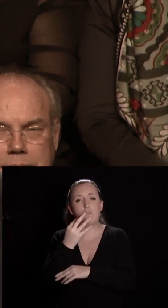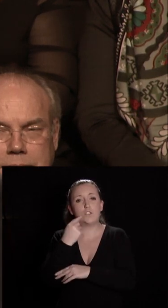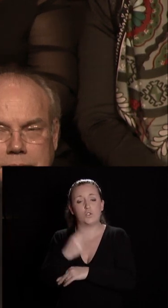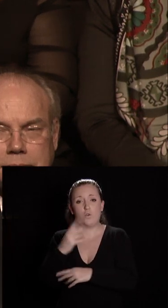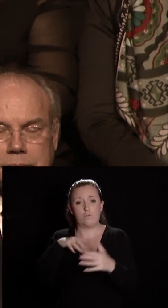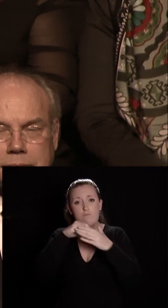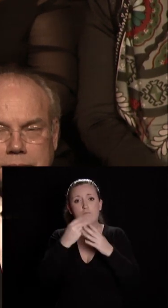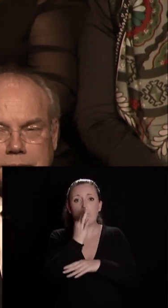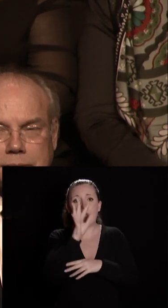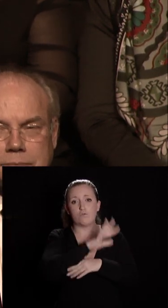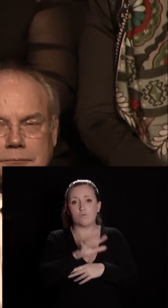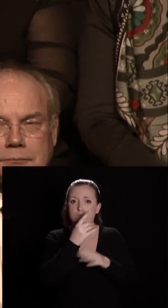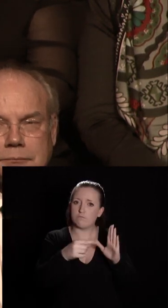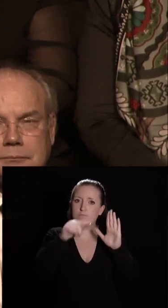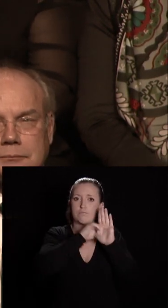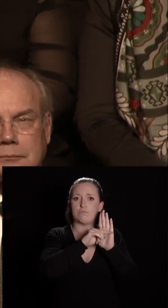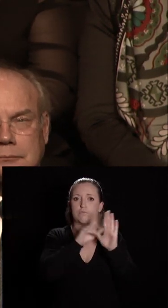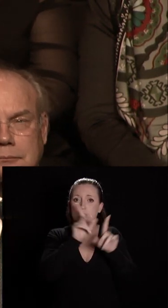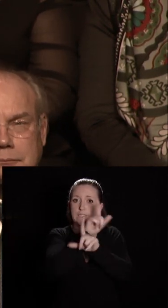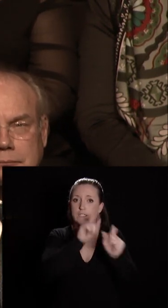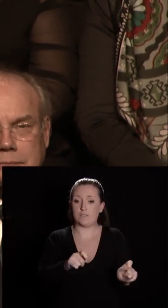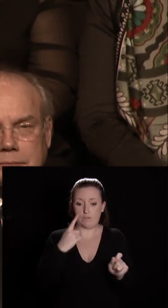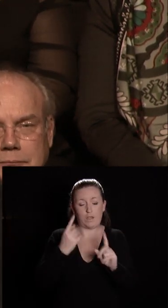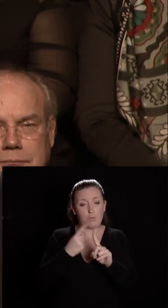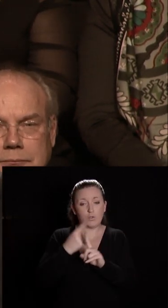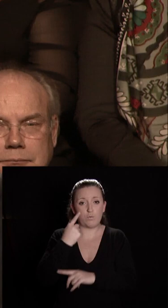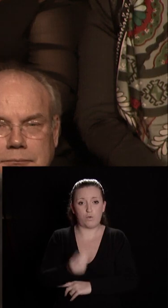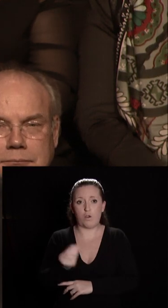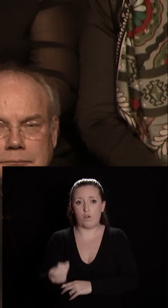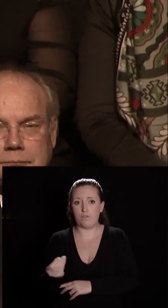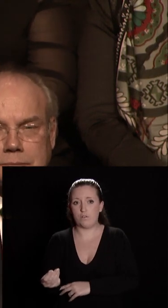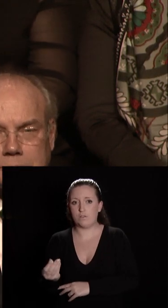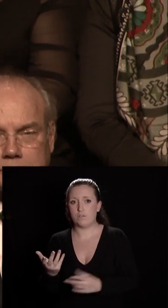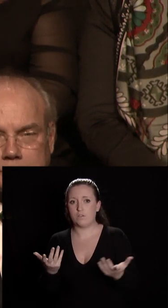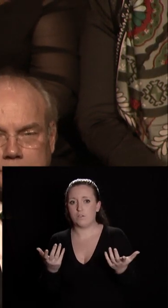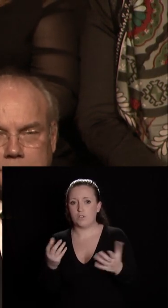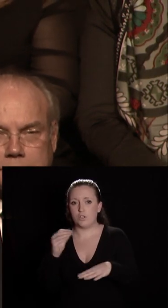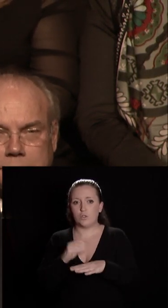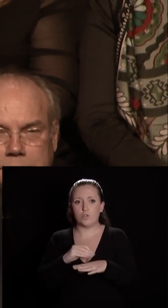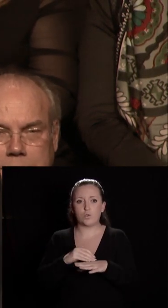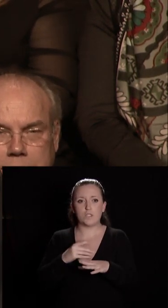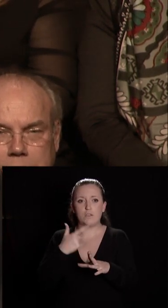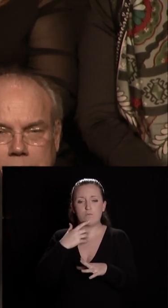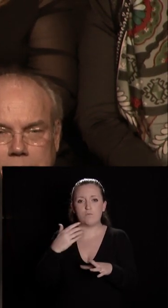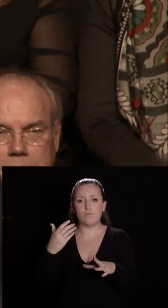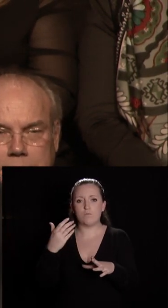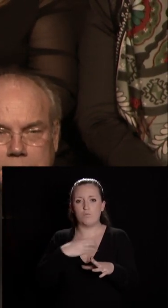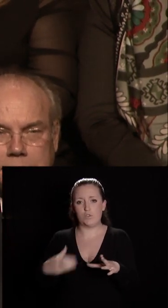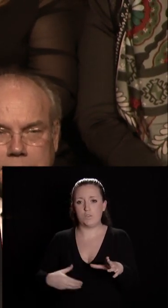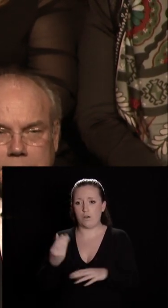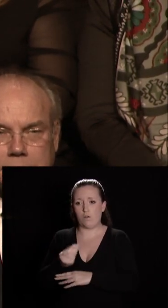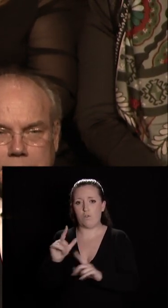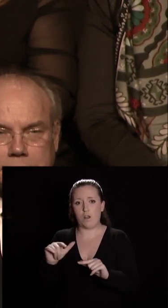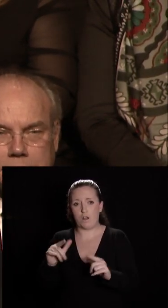respectaient très important pour la santé des enfants je salue les jeunes du conseil municipal d'enfants qui seraient présents ici qui sont présents ici